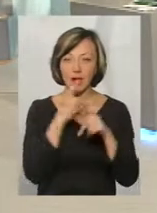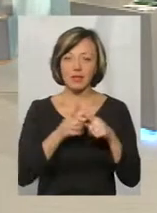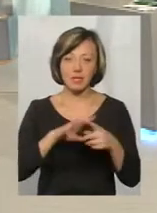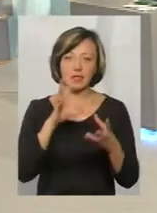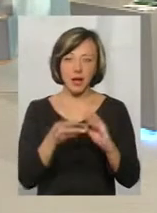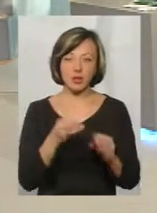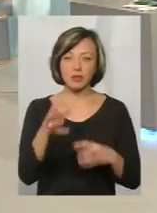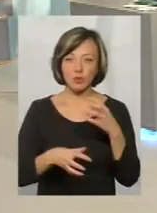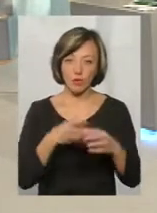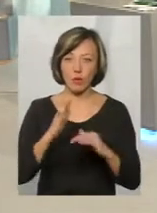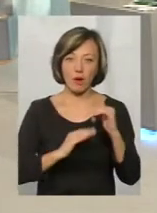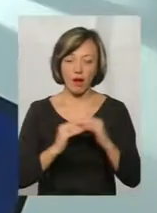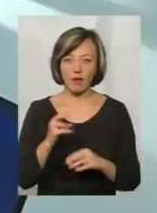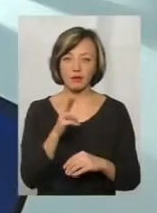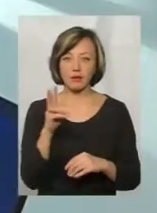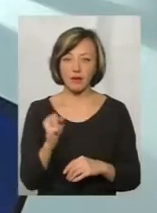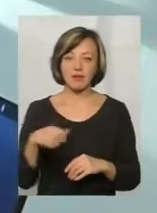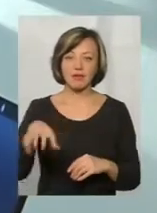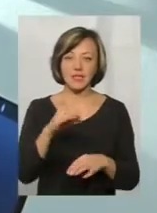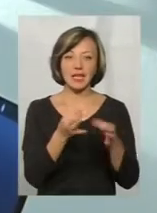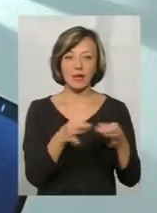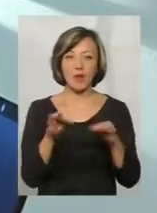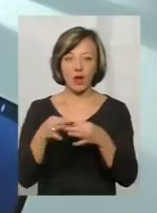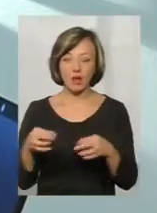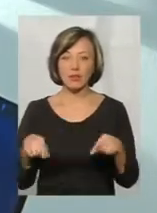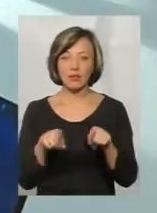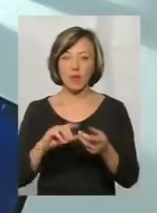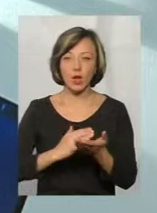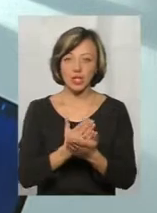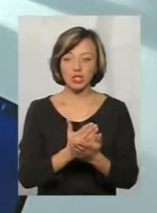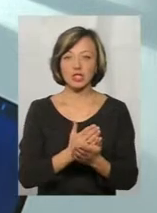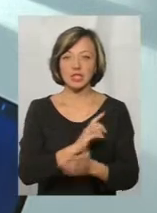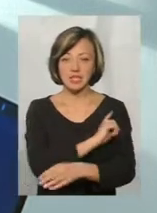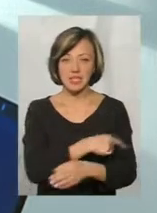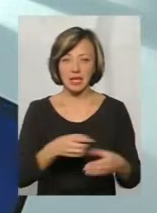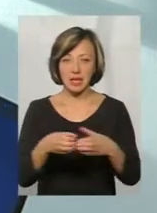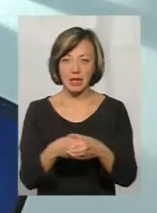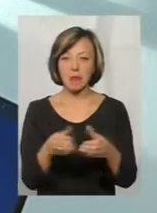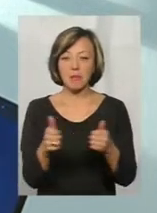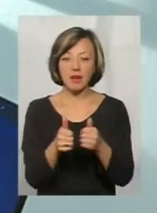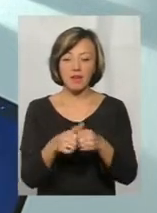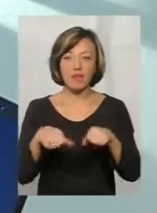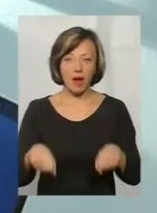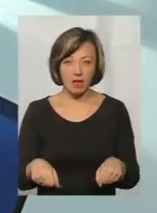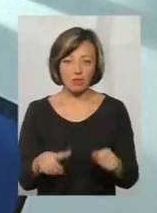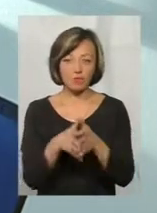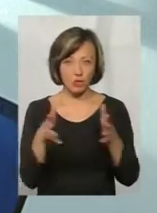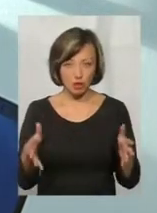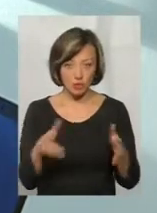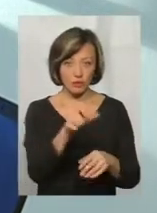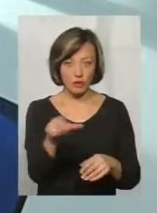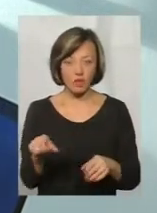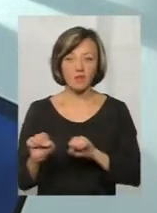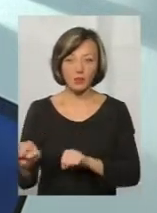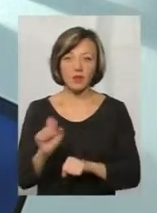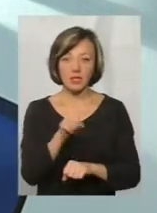загальносвітовою практикою, де в всіх демократіях та політична сила, яка є при владі у своїй більшості, вона буде відстоювати